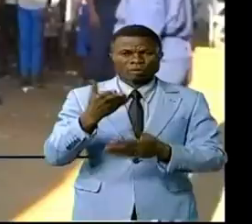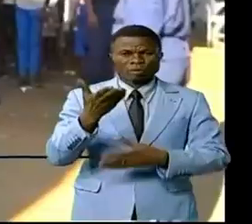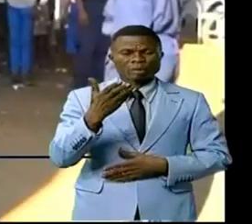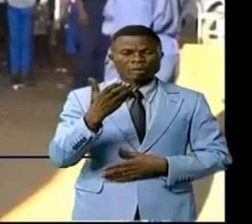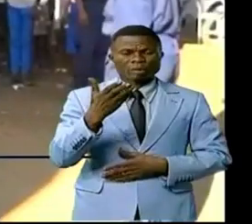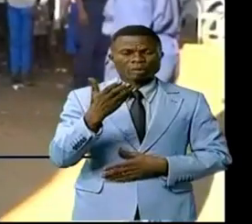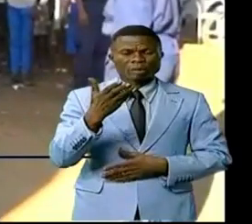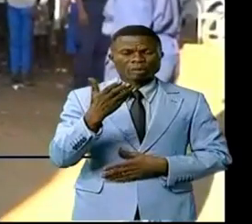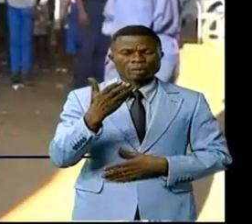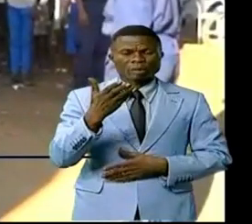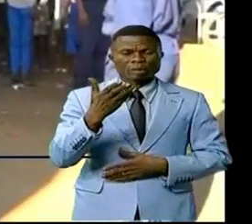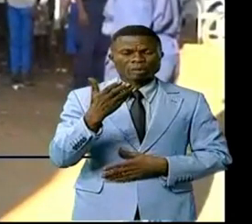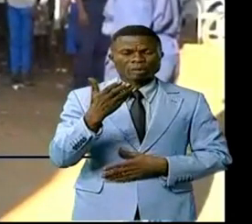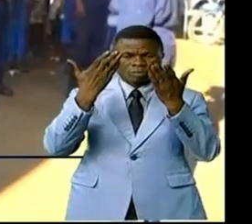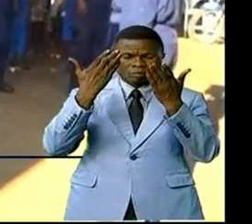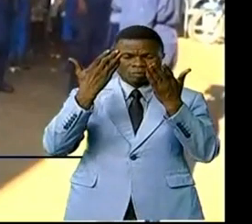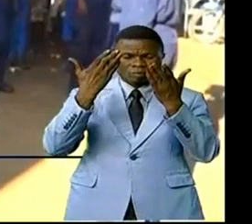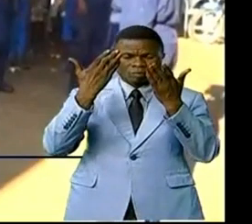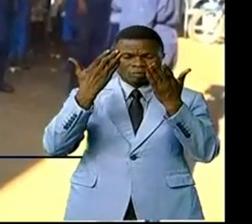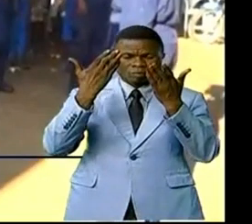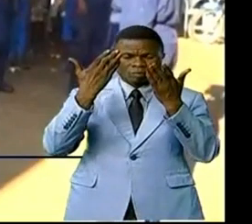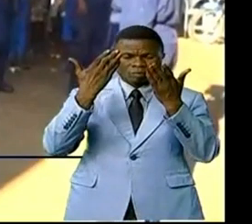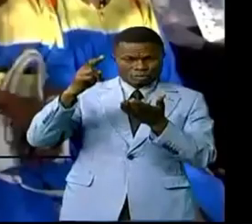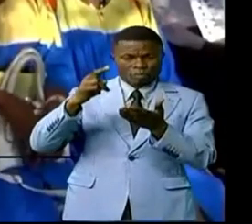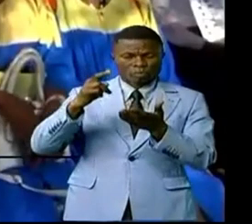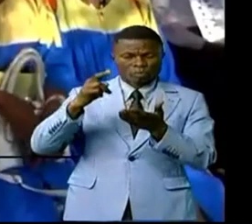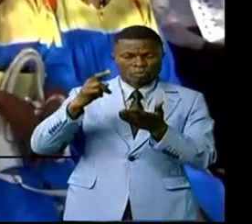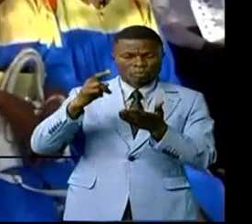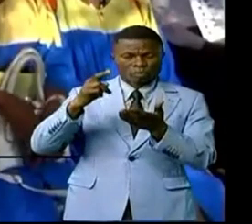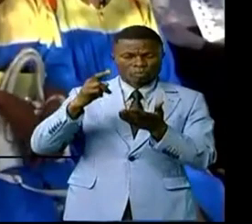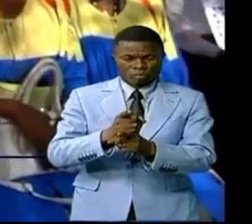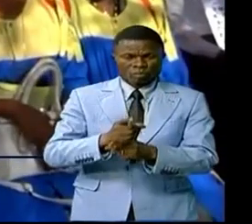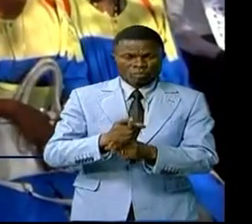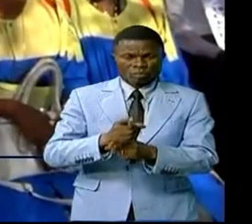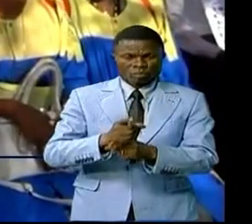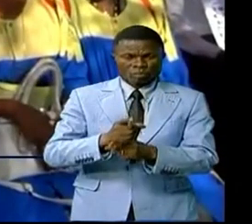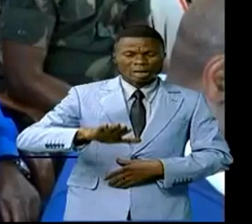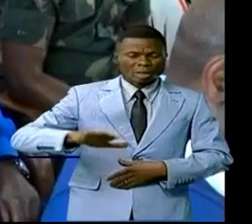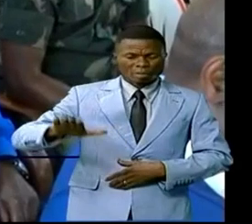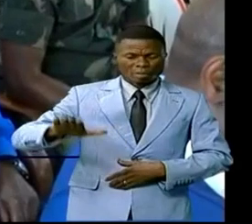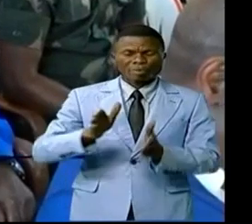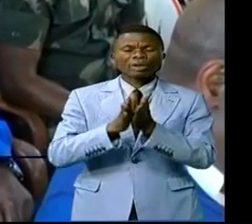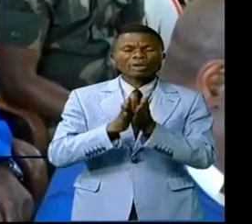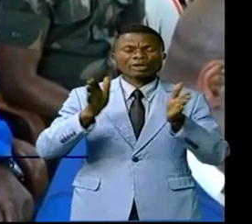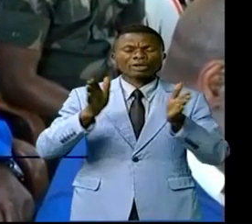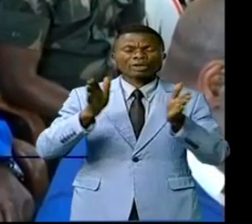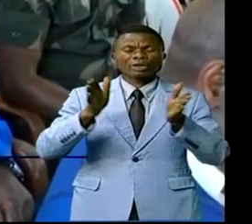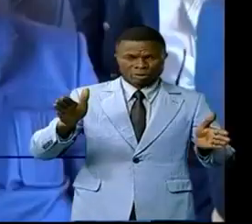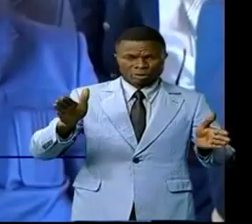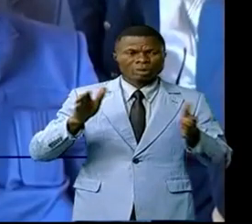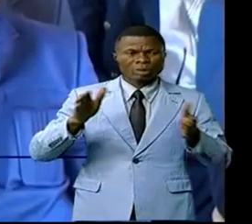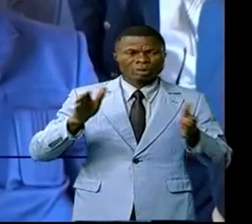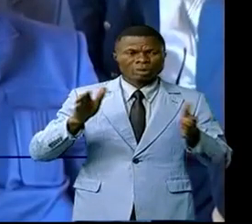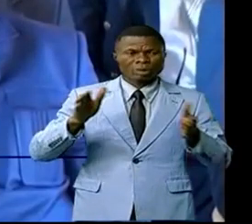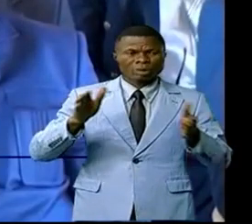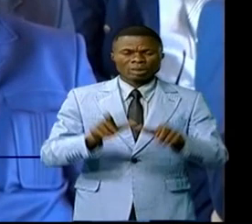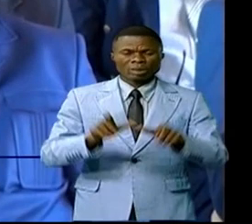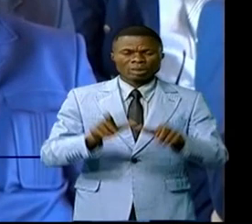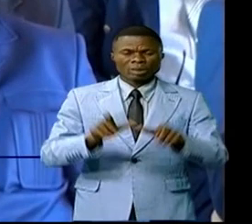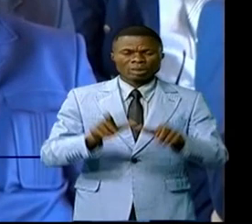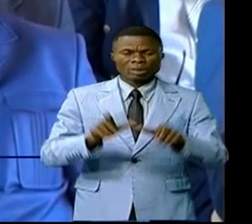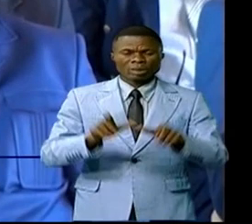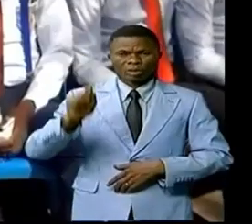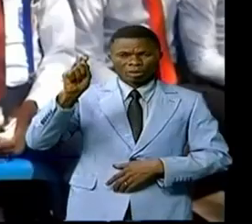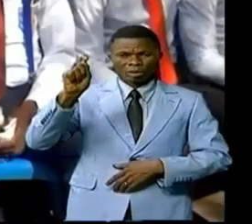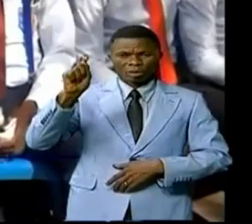La clôture de l'année académique était effectif sur toute l'étendue de la République démocratique du Congo en général et de la province de la